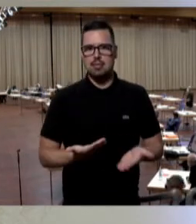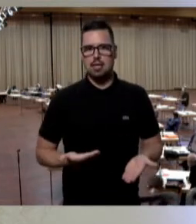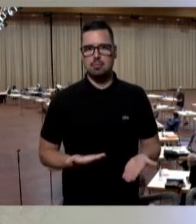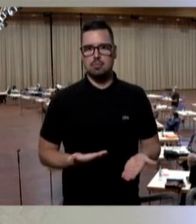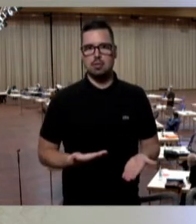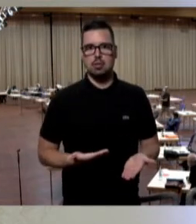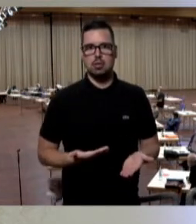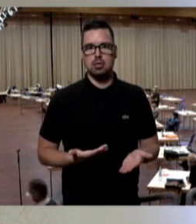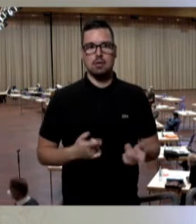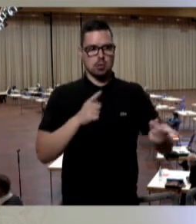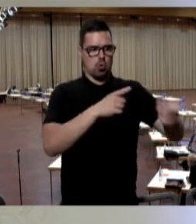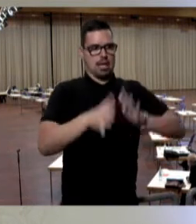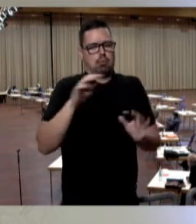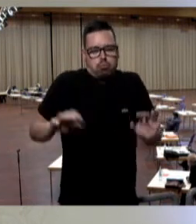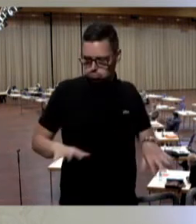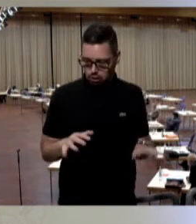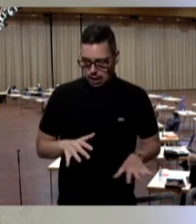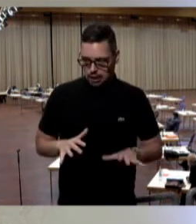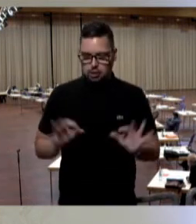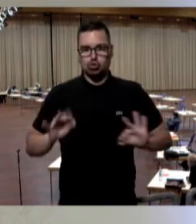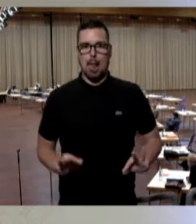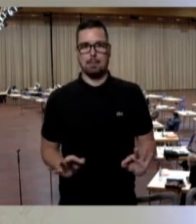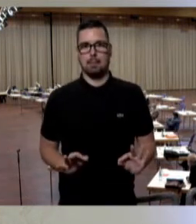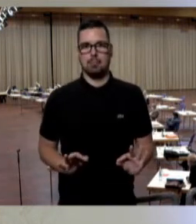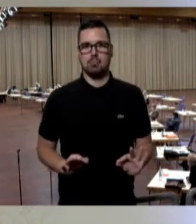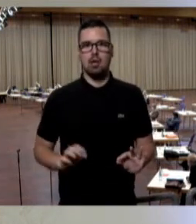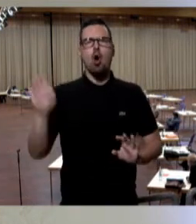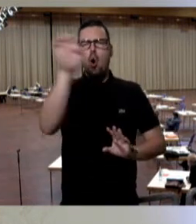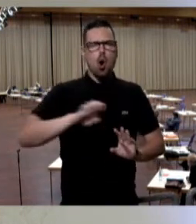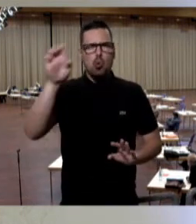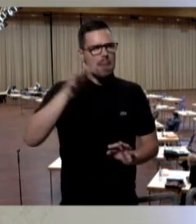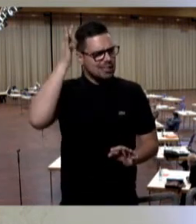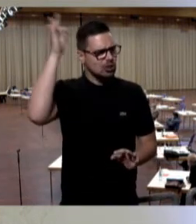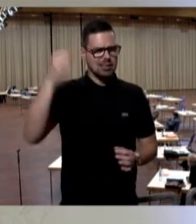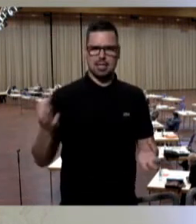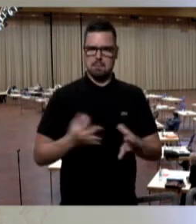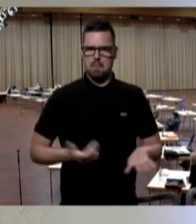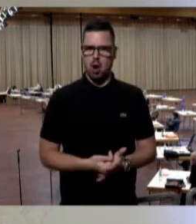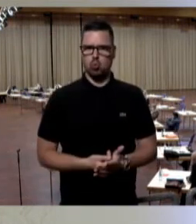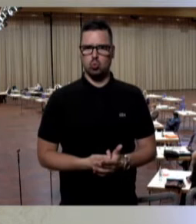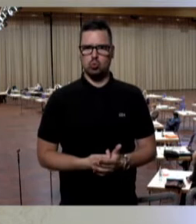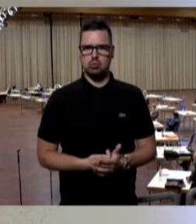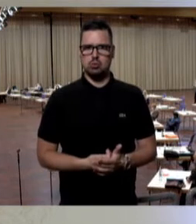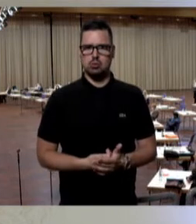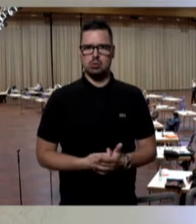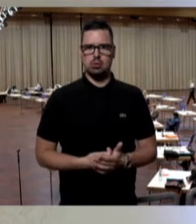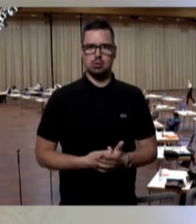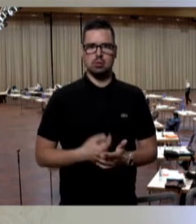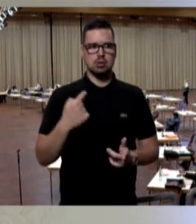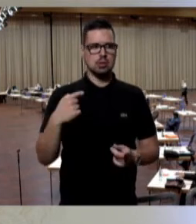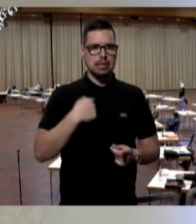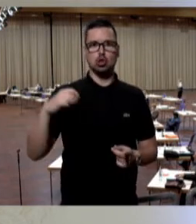geht immer so ein Schaudern durch meinen Körper. Wir brauchen heute europäische Gedanken. Und ich stehe hier vor Ihnen als ein